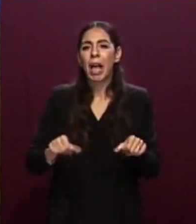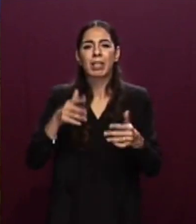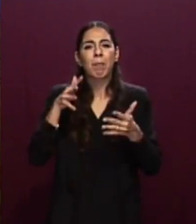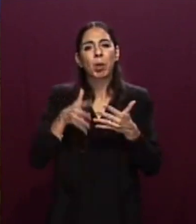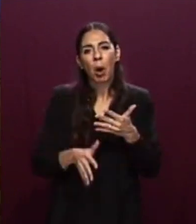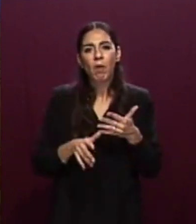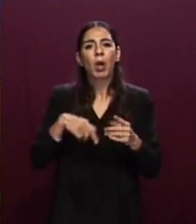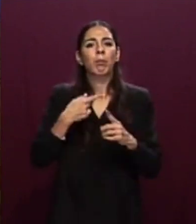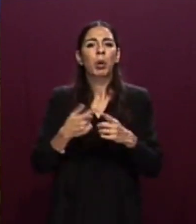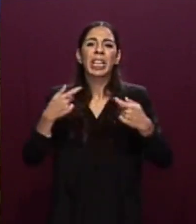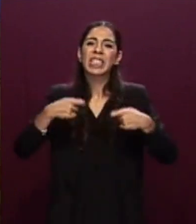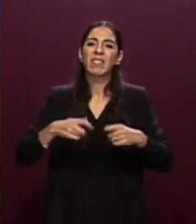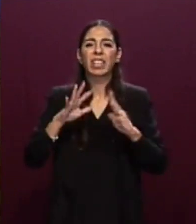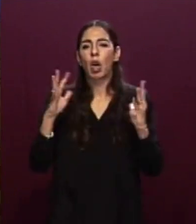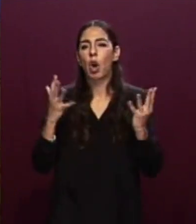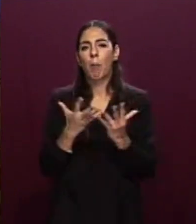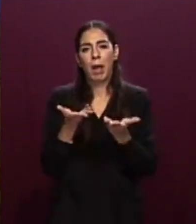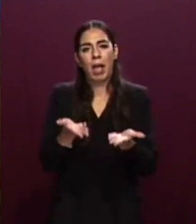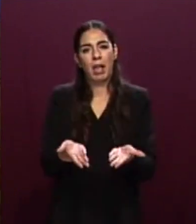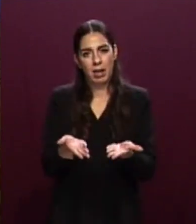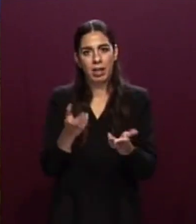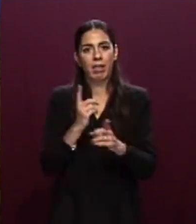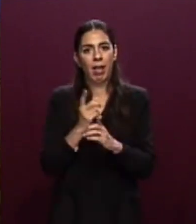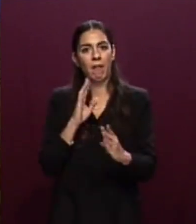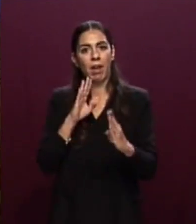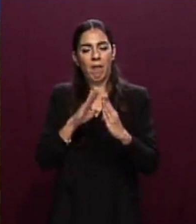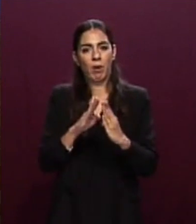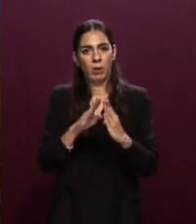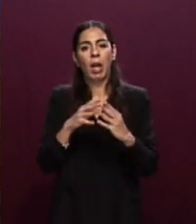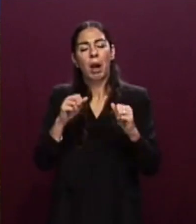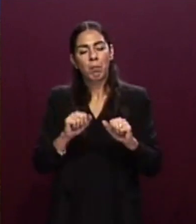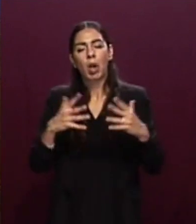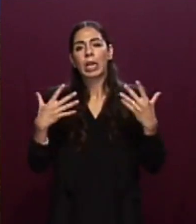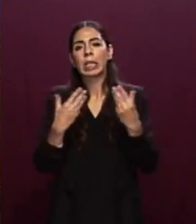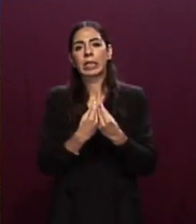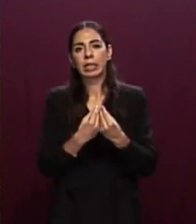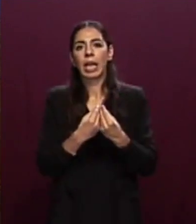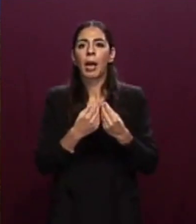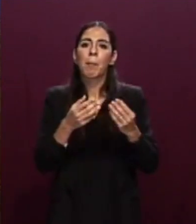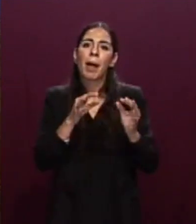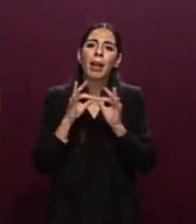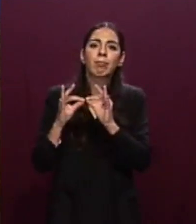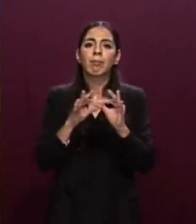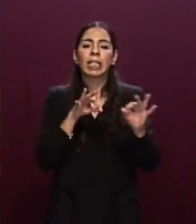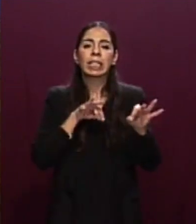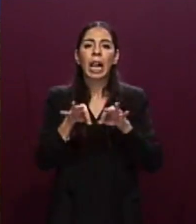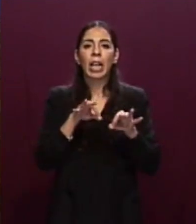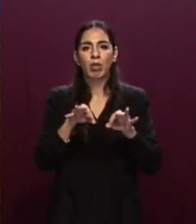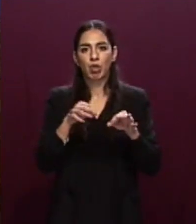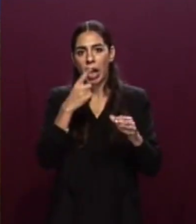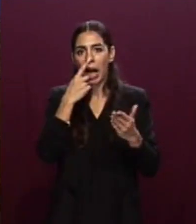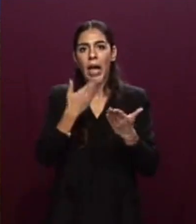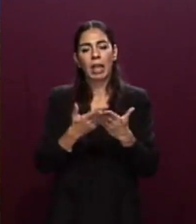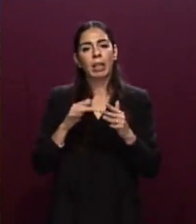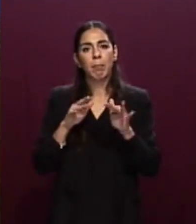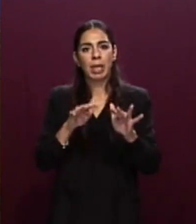mettendo in campo una grande politica comune per le migrazioni, a beneficio degli Stati, ma soprattutto delle persone. Grazie per l